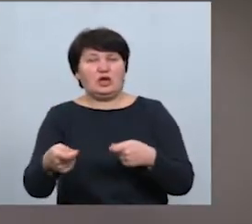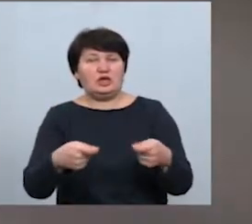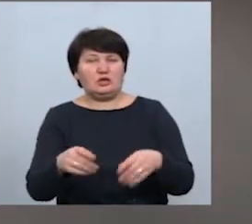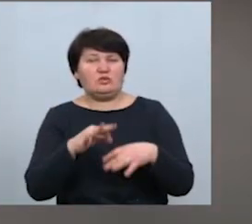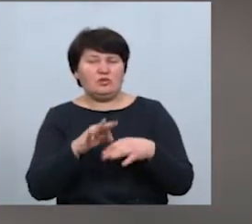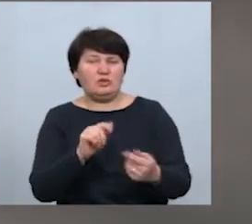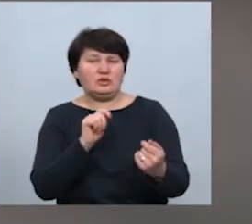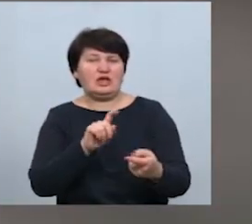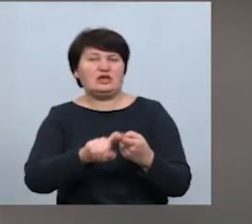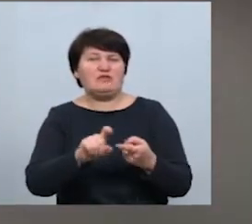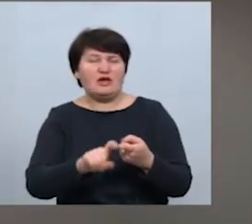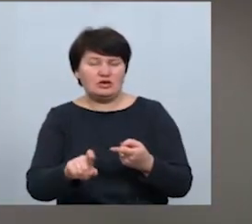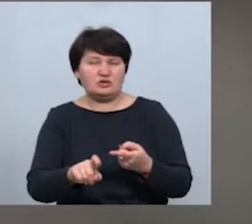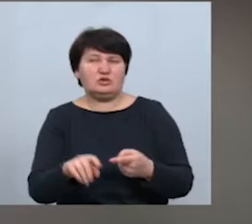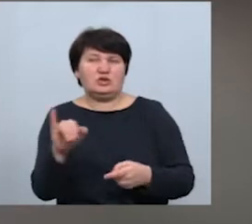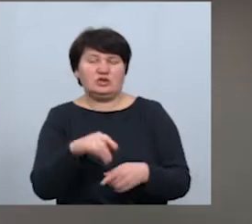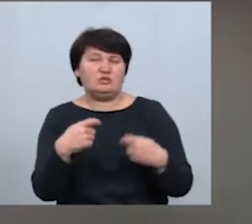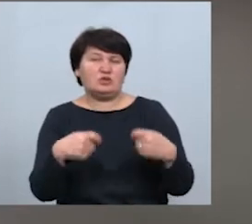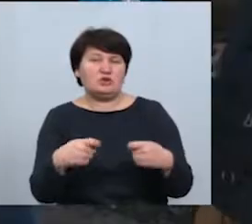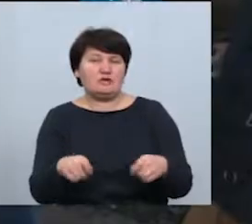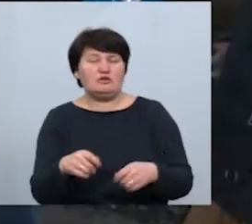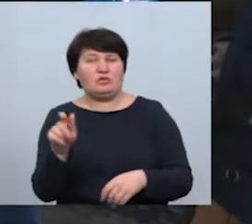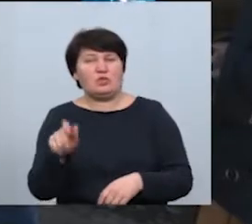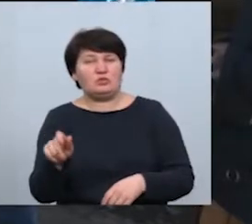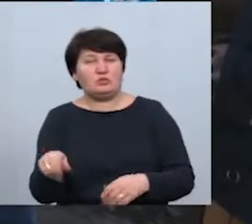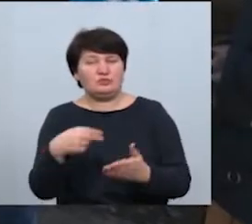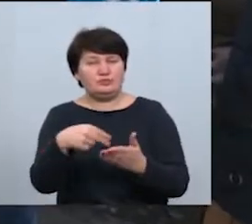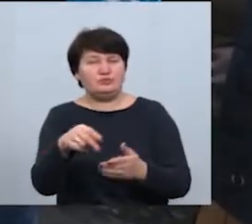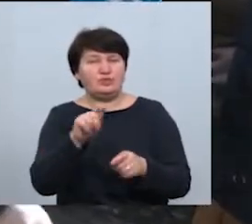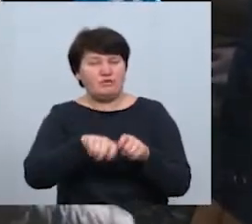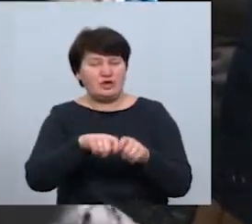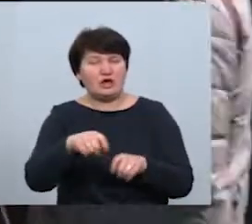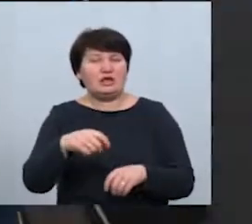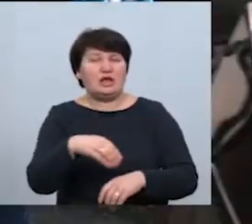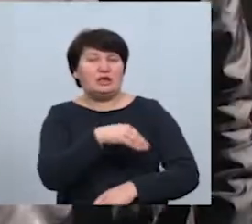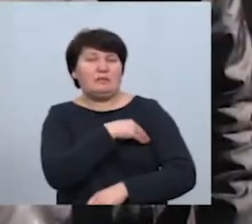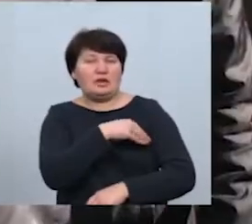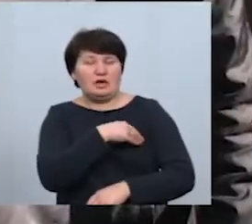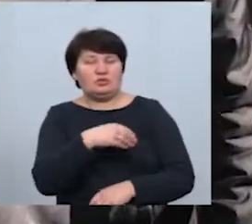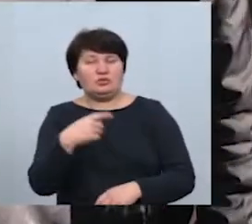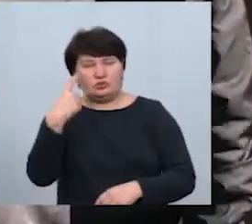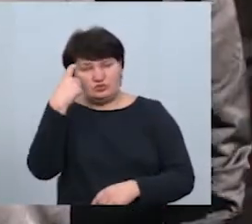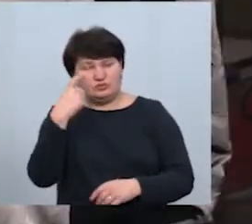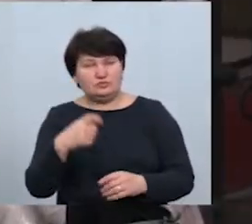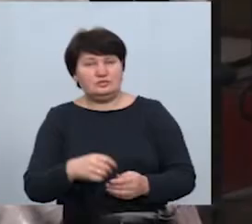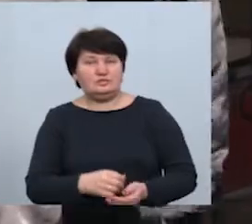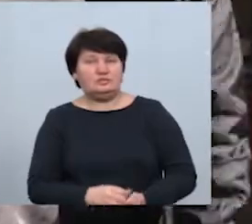дезінфекцію, а також в продавців та покупців перевіряють температуру за допомогою інфрачервоного термометра.